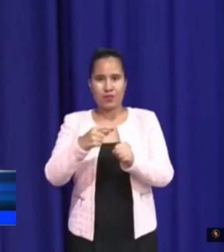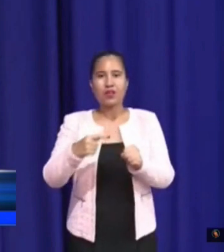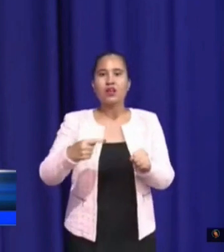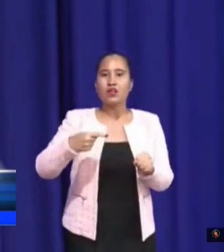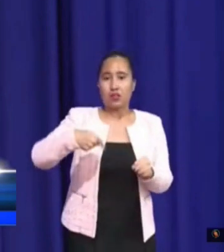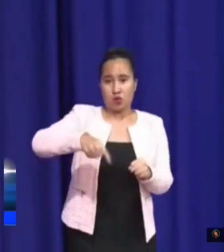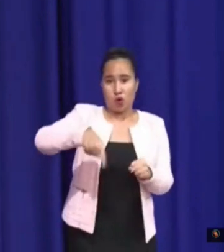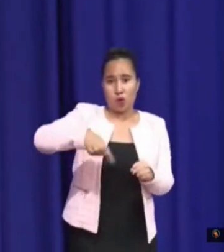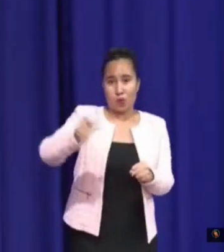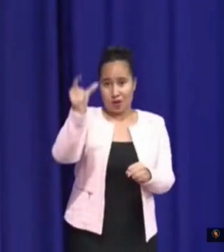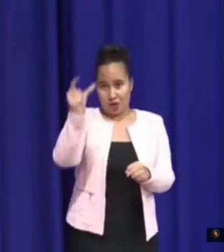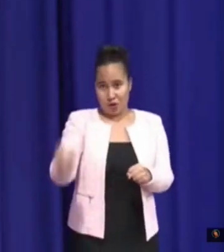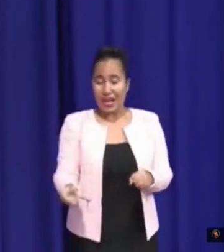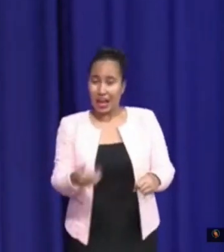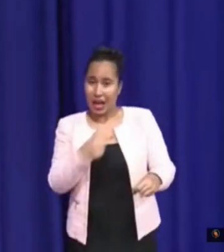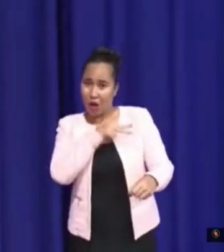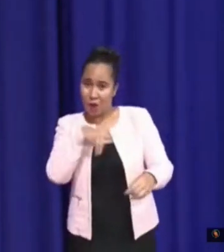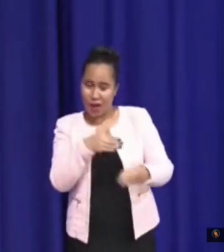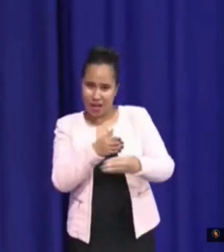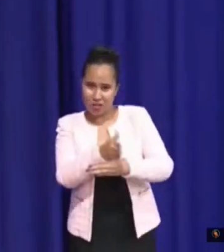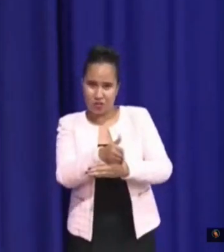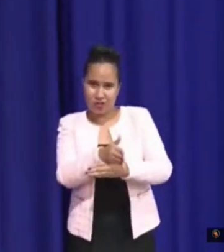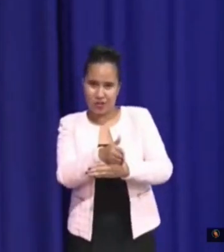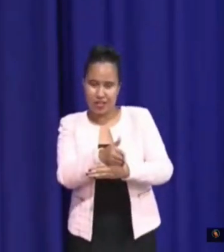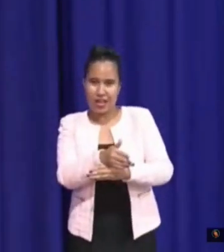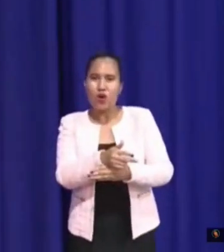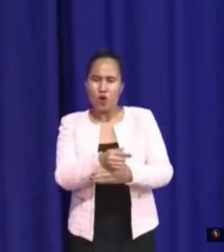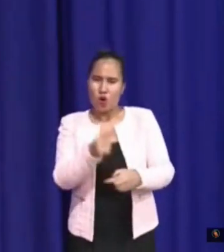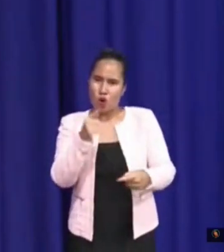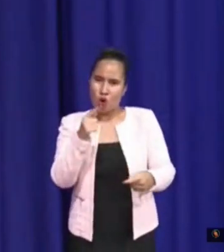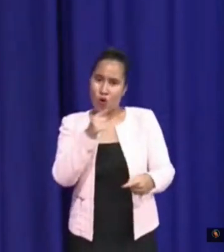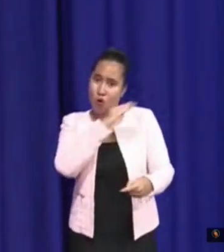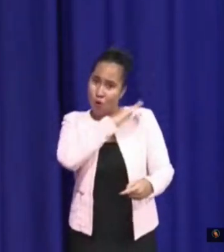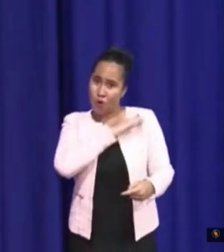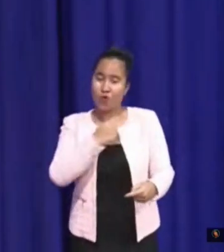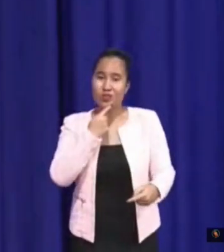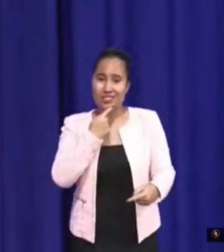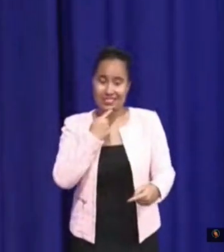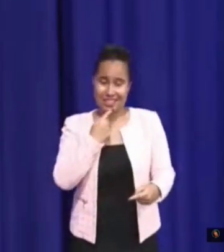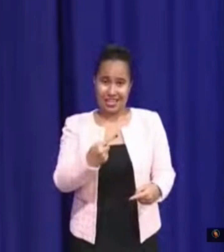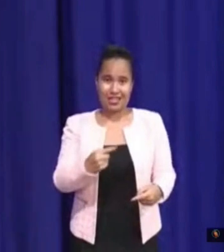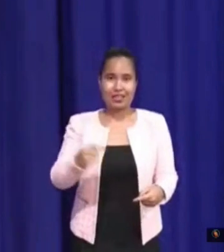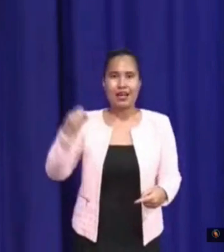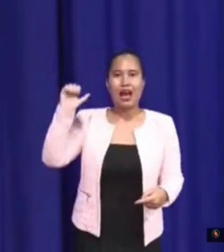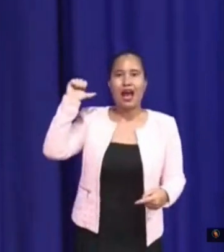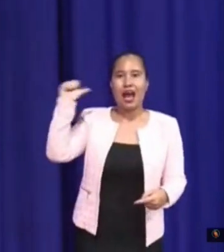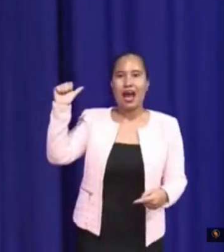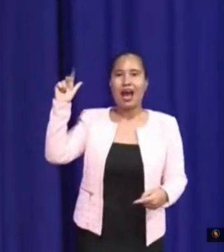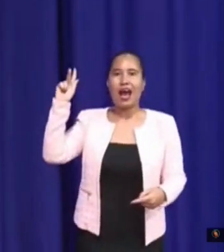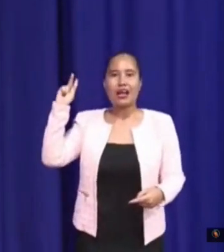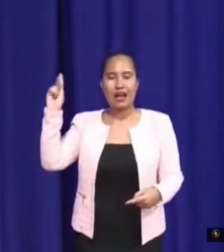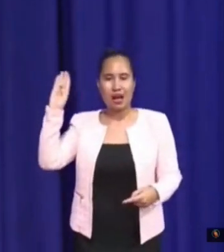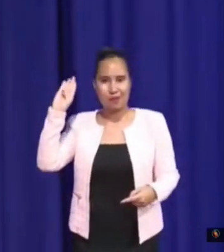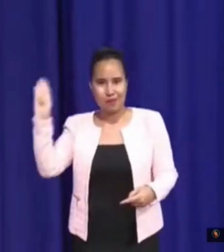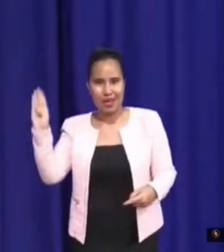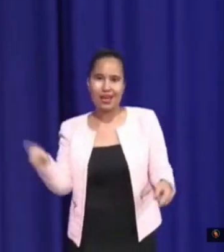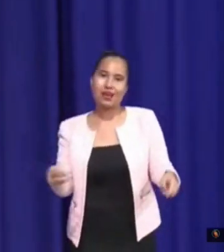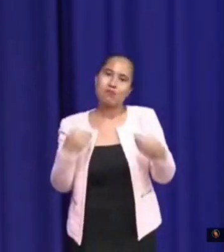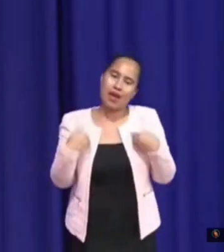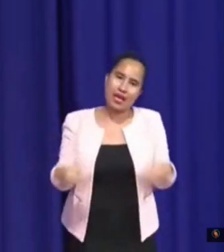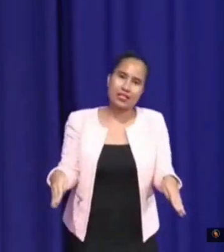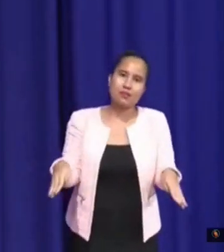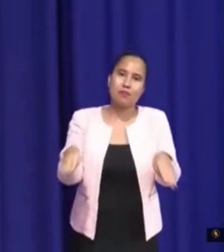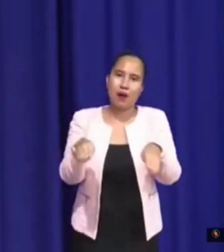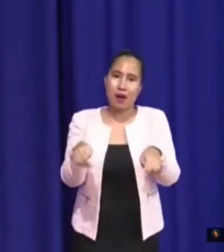wij door. Ook de komende week gaan we precies aangeven wanneer de AKB-gelden worden uitbetaald, mensen met een beperking